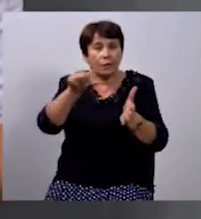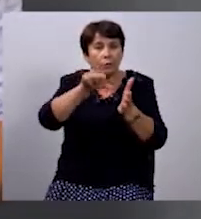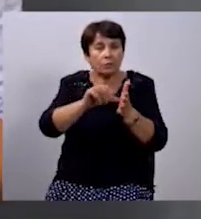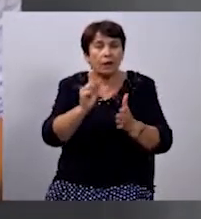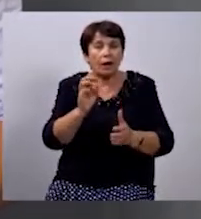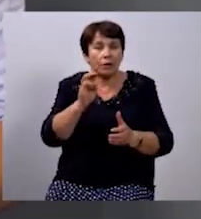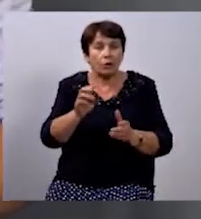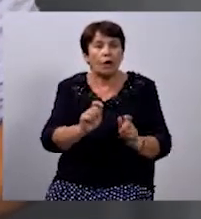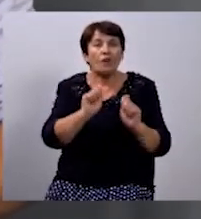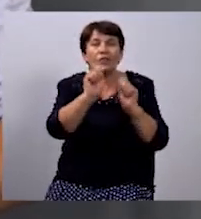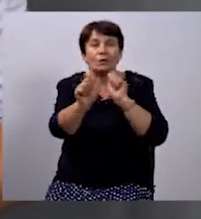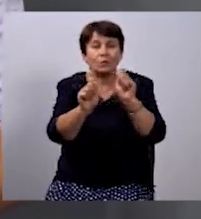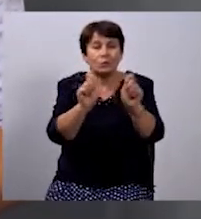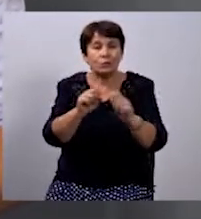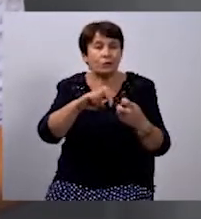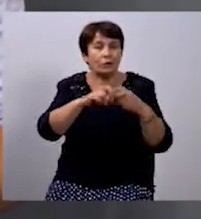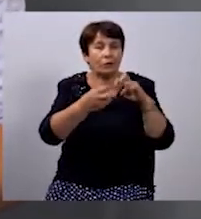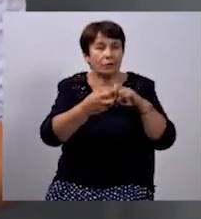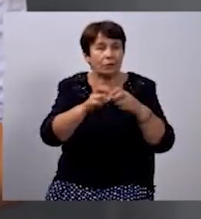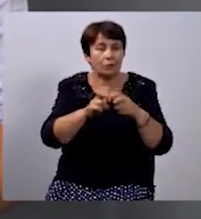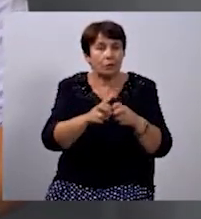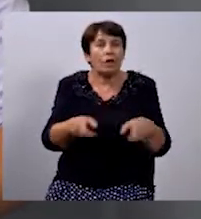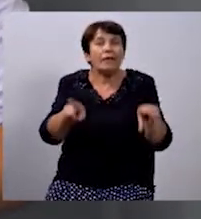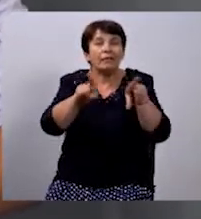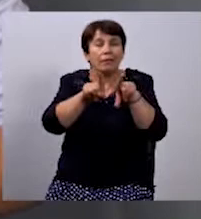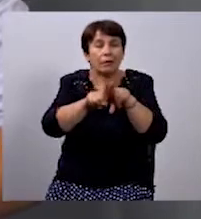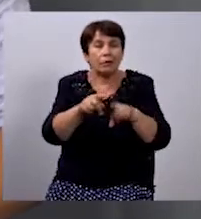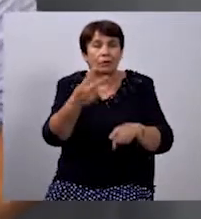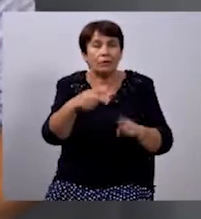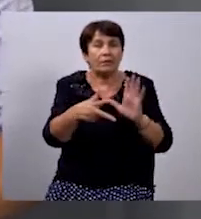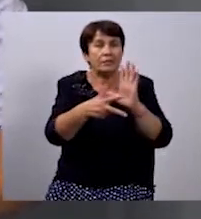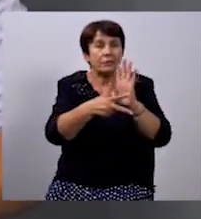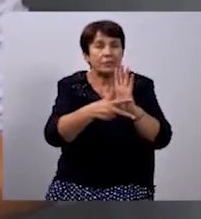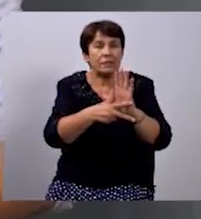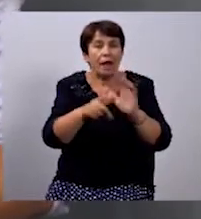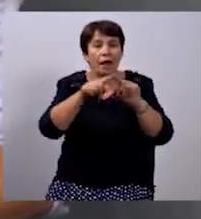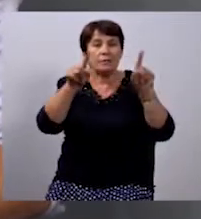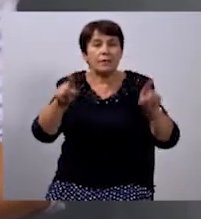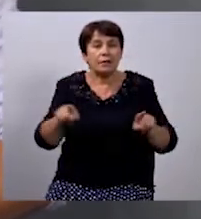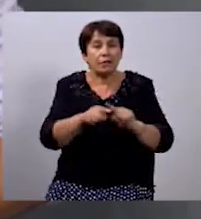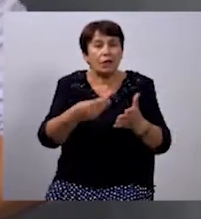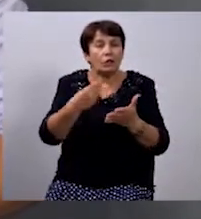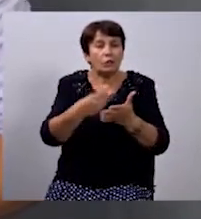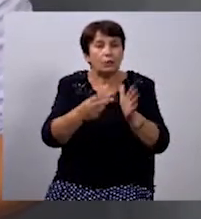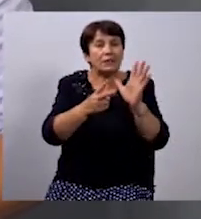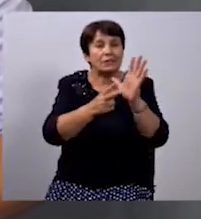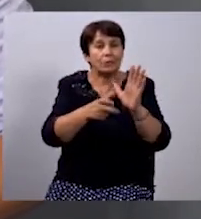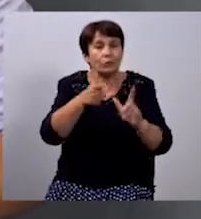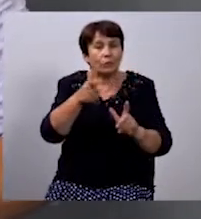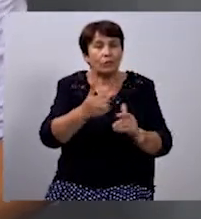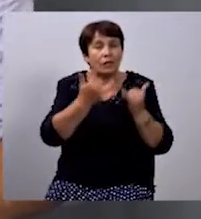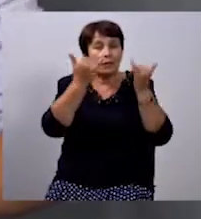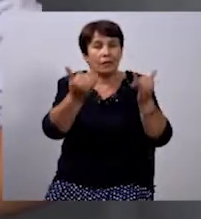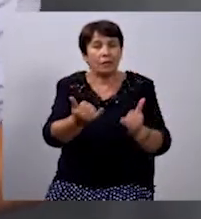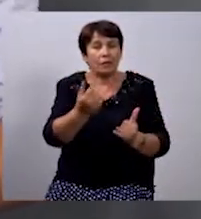АТО вручили сьогодні в Івано-Франківську. Також 28 сертифікатів на суму 700 гривень для учнів